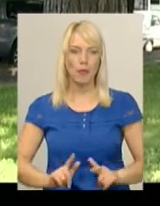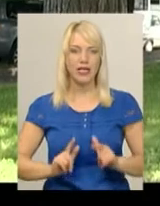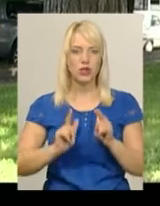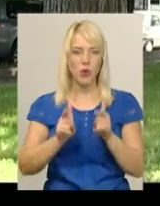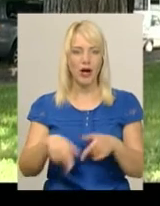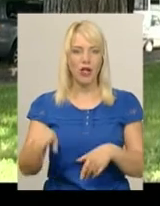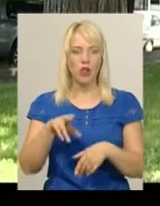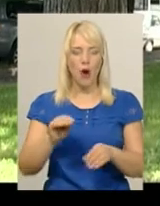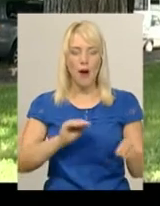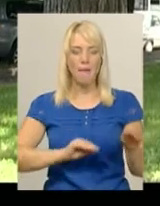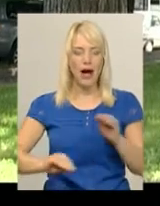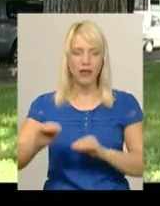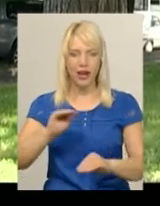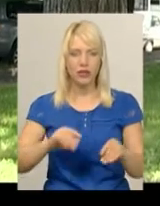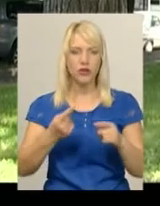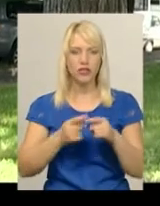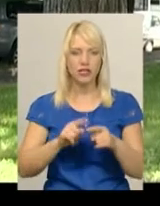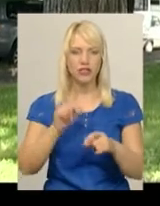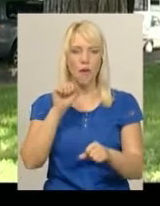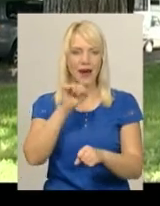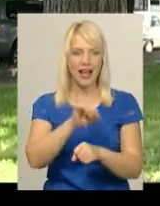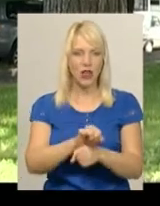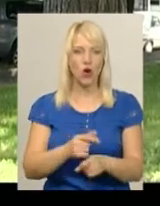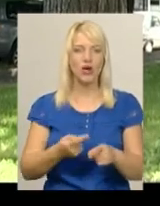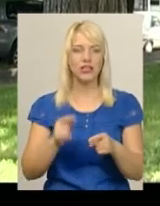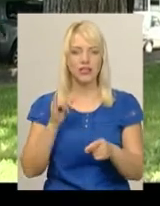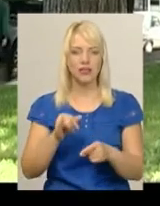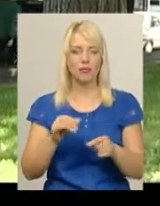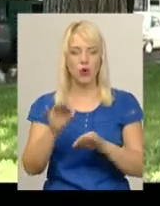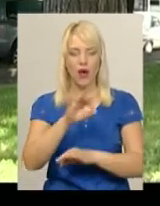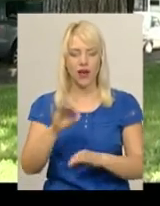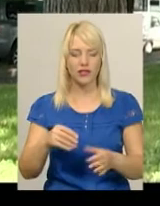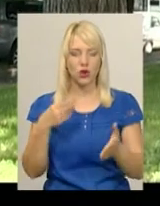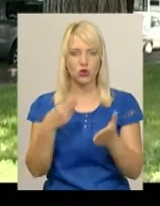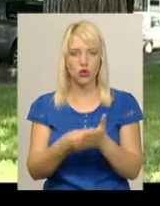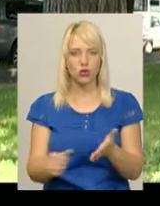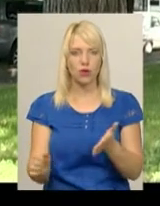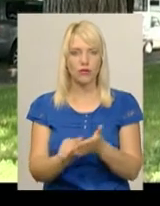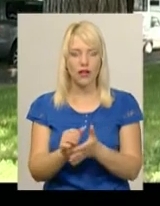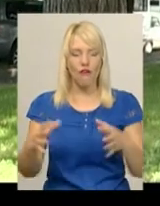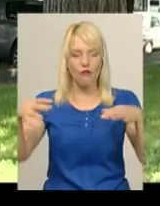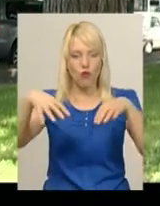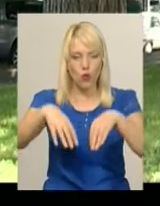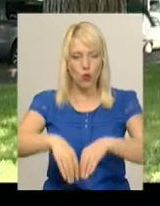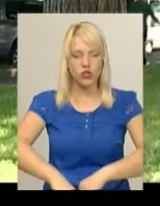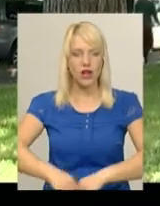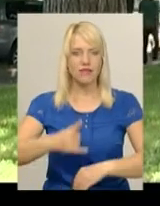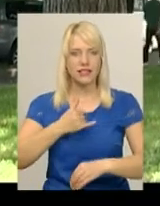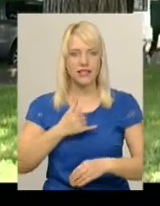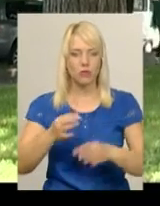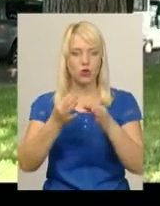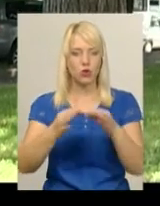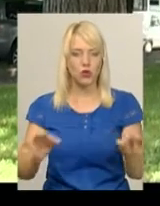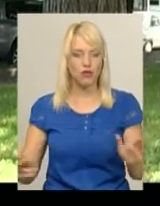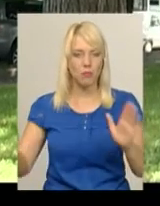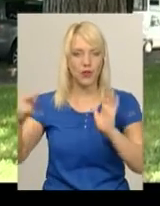монтажу тих зупинок. Проєктна кошторисна документація включає в себе дозвіл на підключення